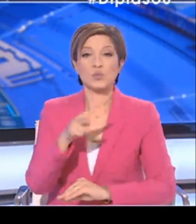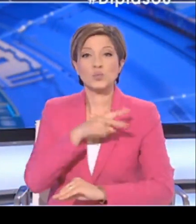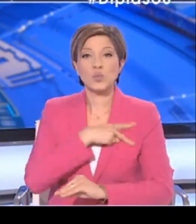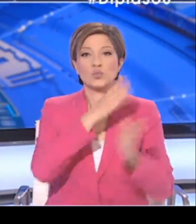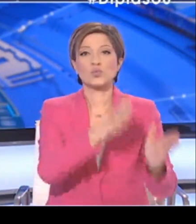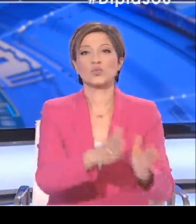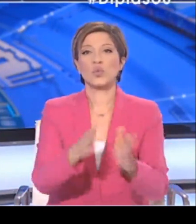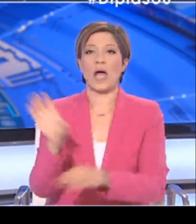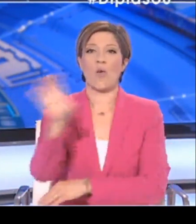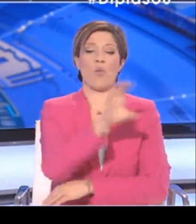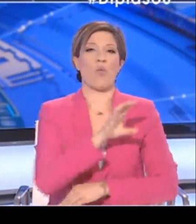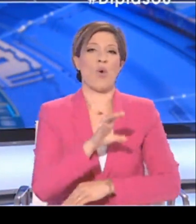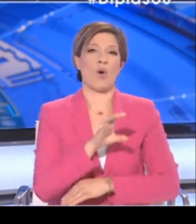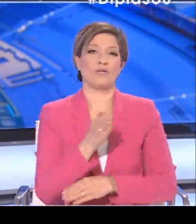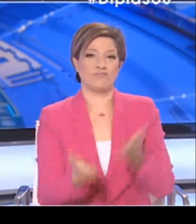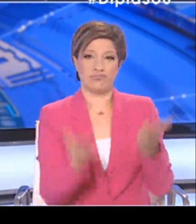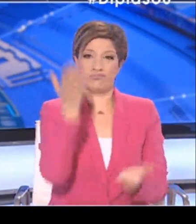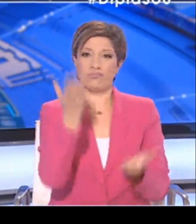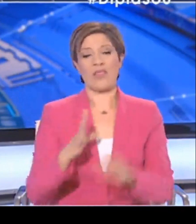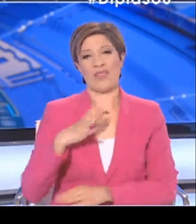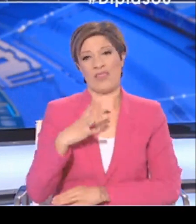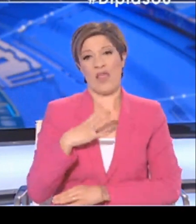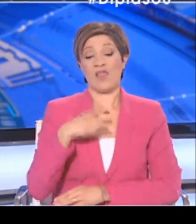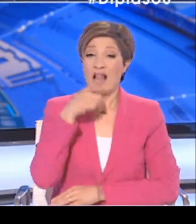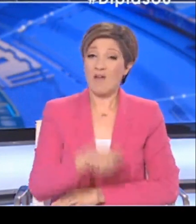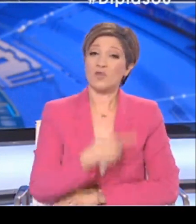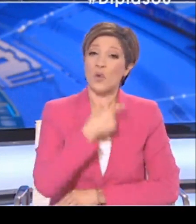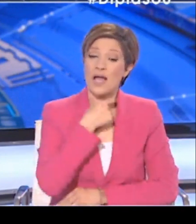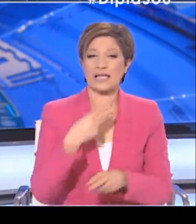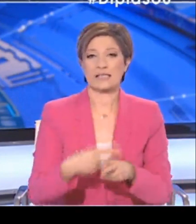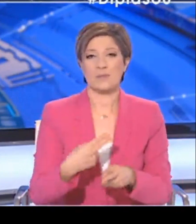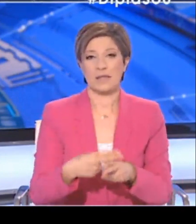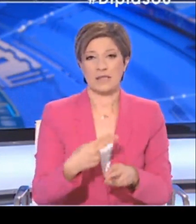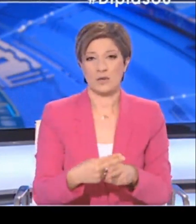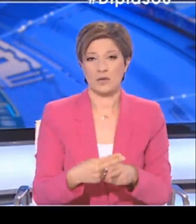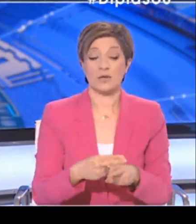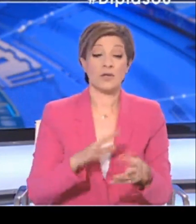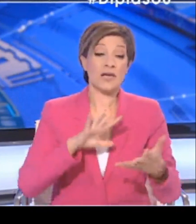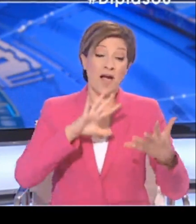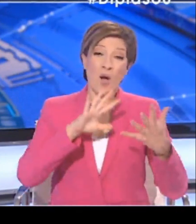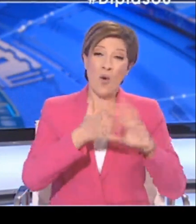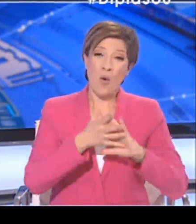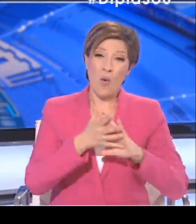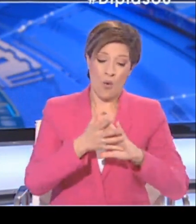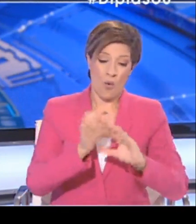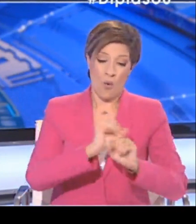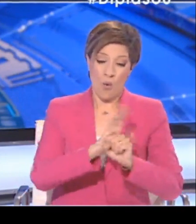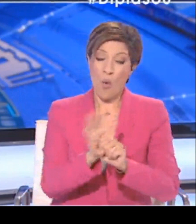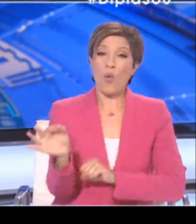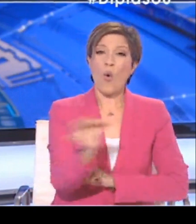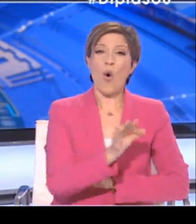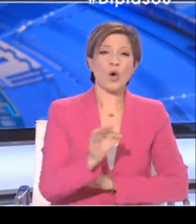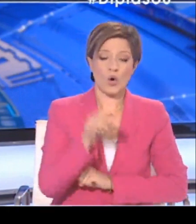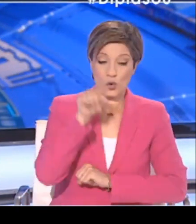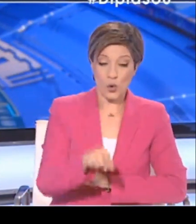παγκόσμιο επίπεδο, είναι καθοριστική για την αντιμετώπιση της πανδημίας. Η πανδημία αυτή μας δίδαξε